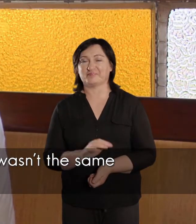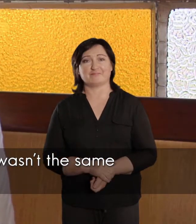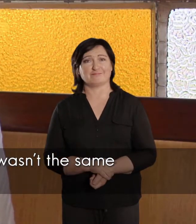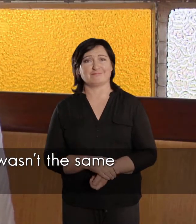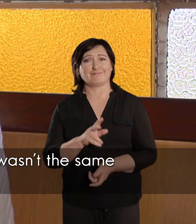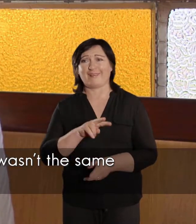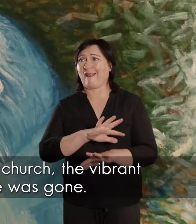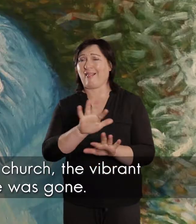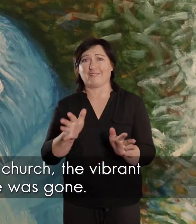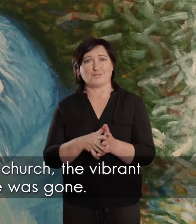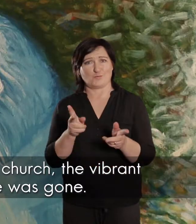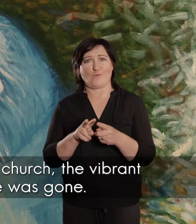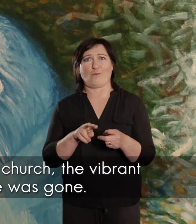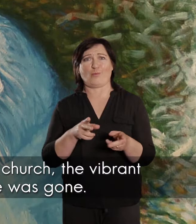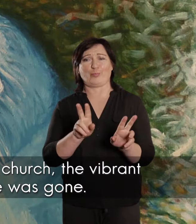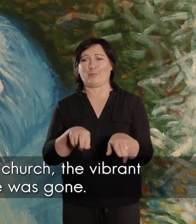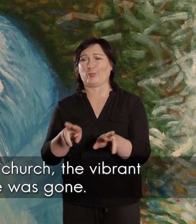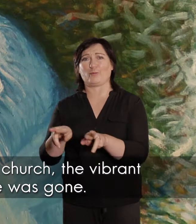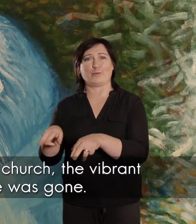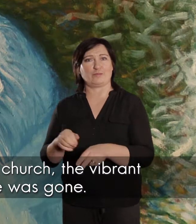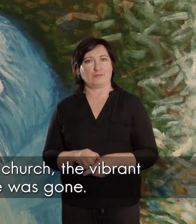gemeente nie alles het so net so